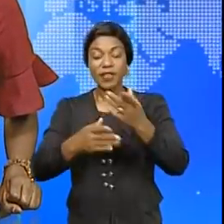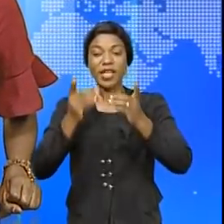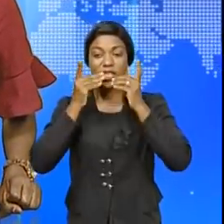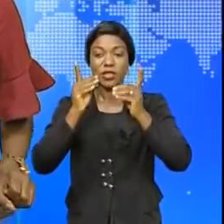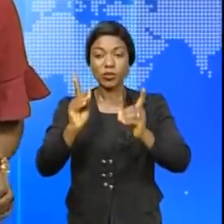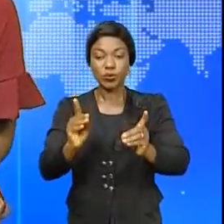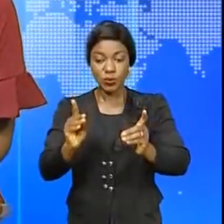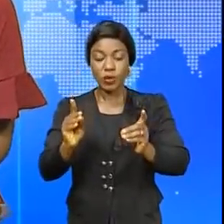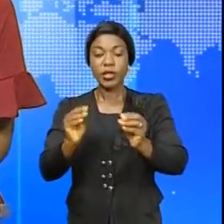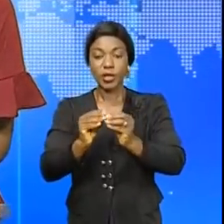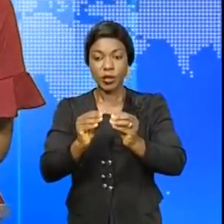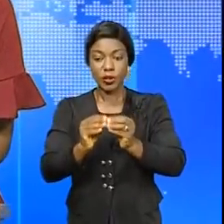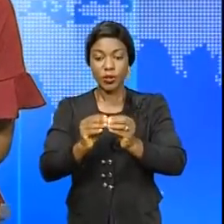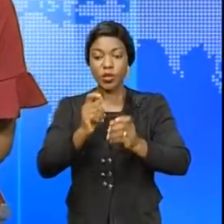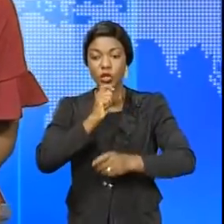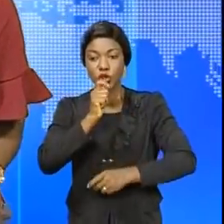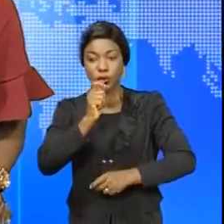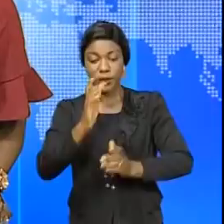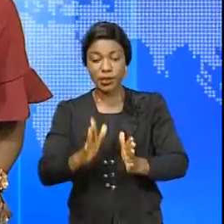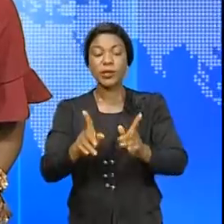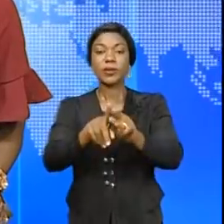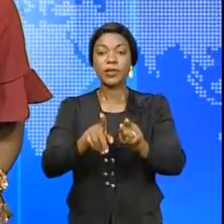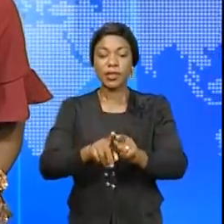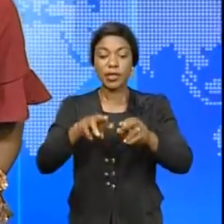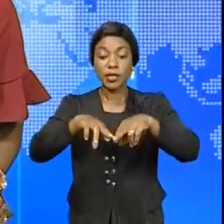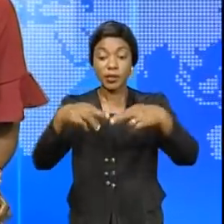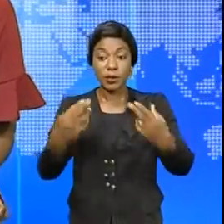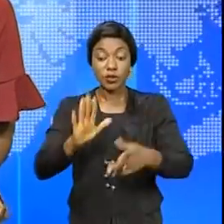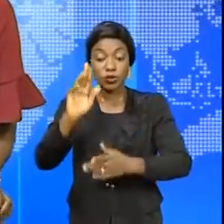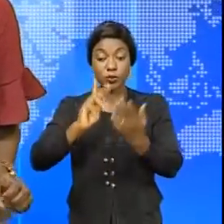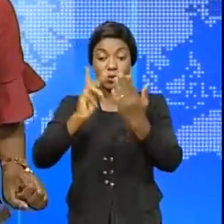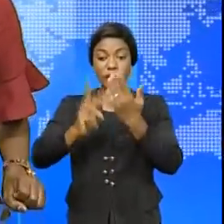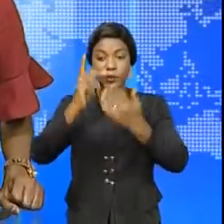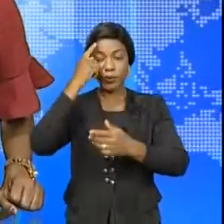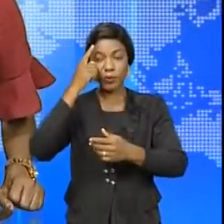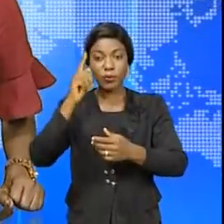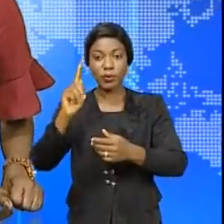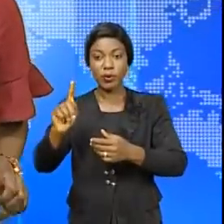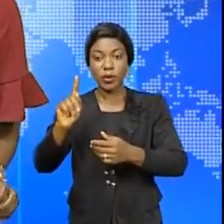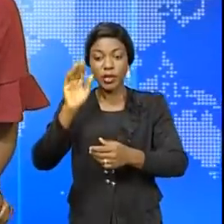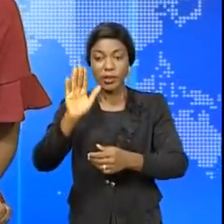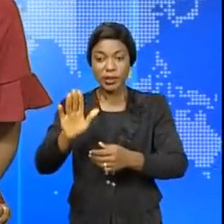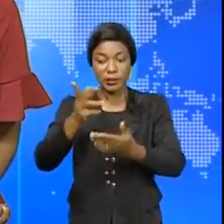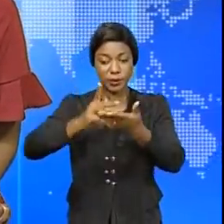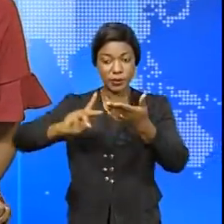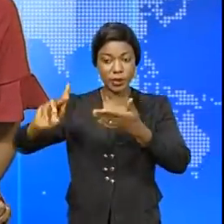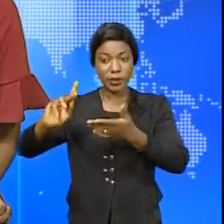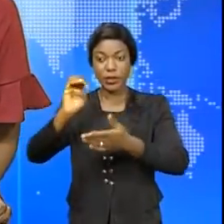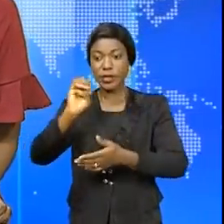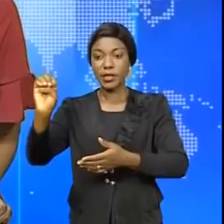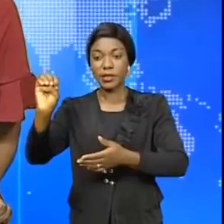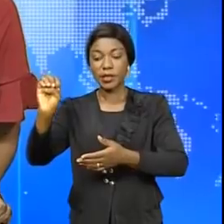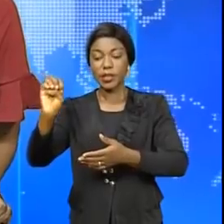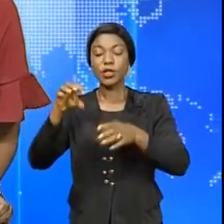conférence de presse au cours de laquelle il a dévoilé son programme en faveur de cette partie de la République